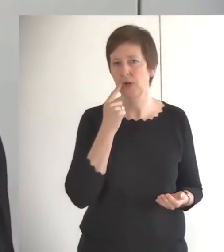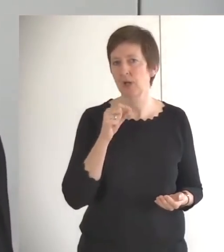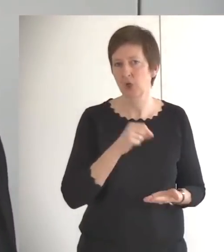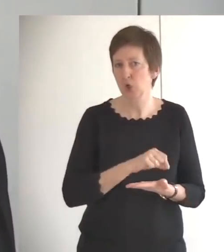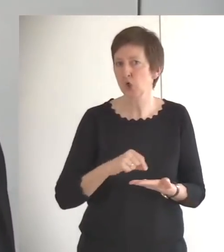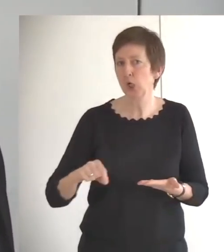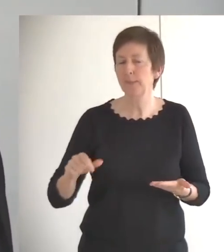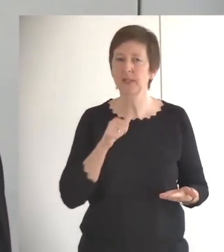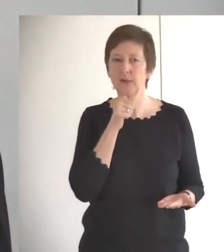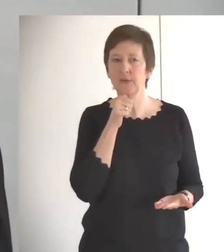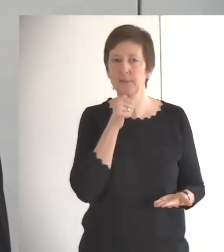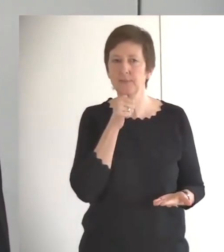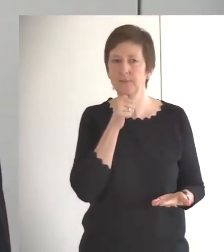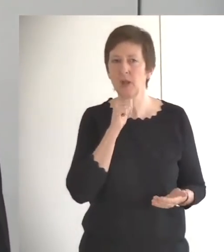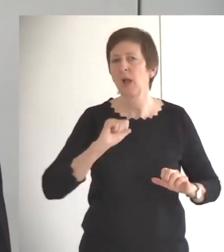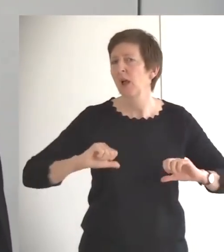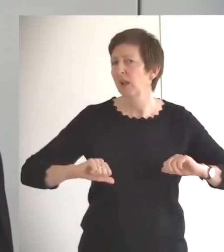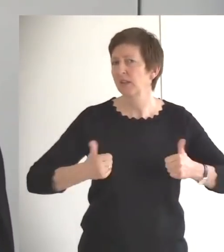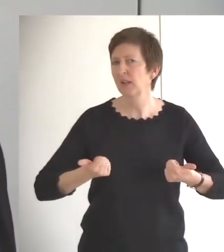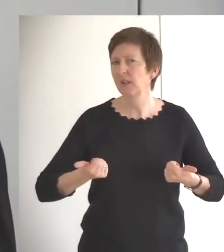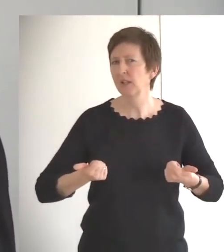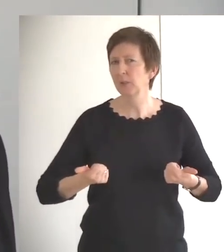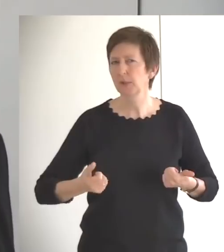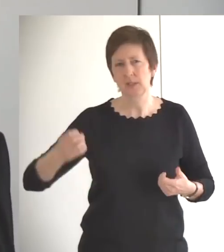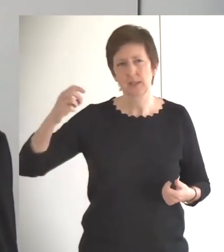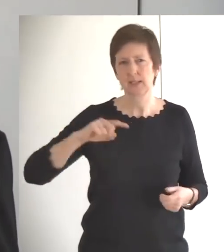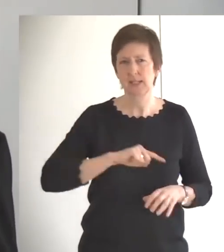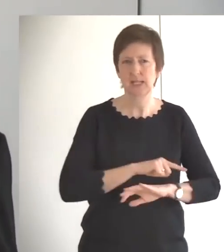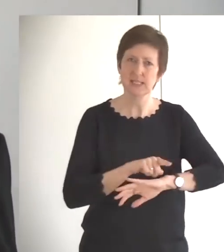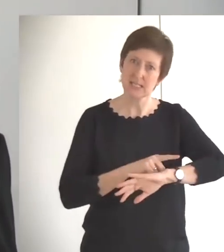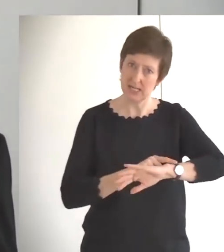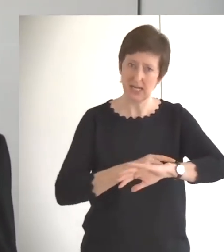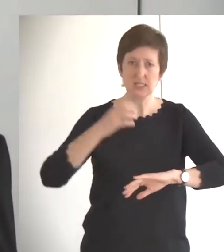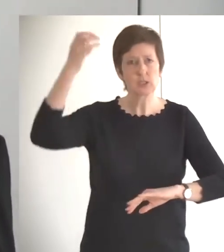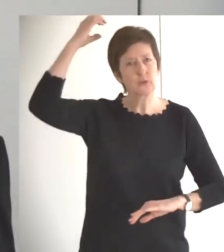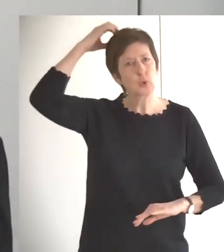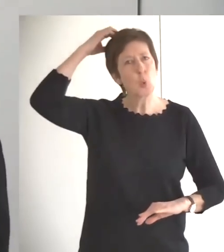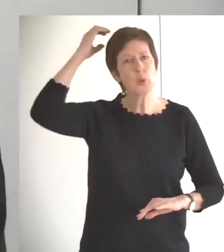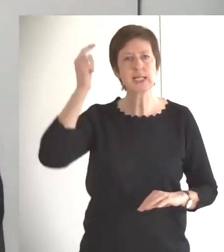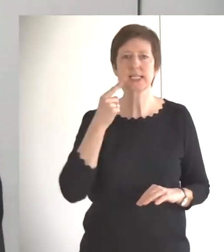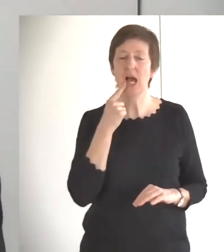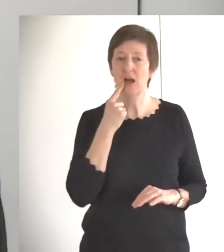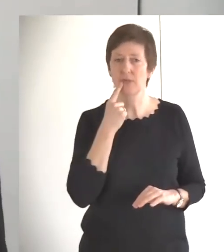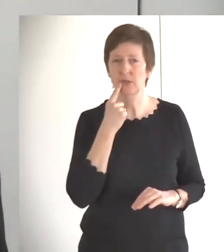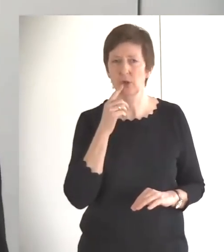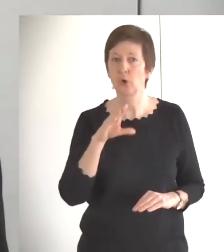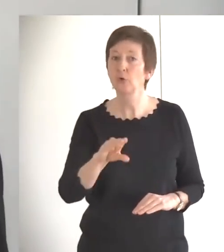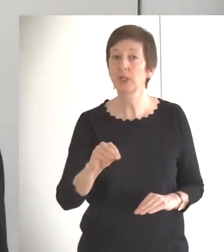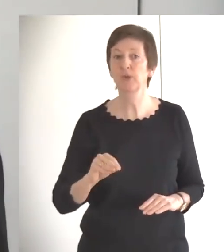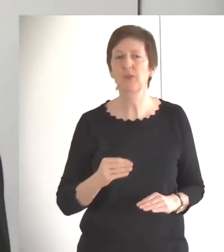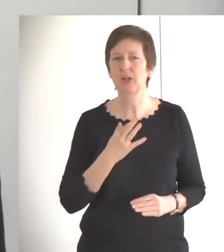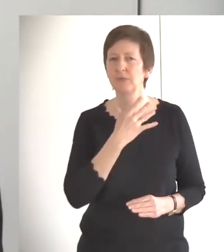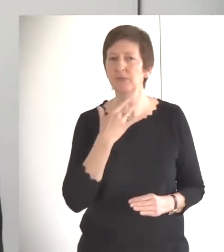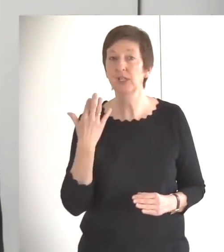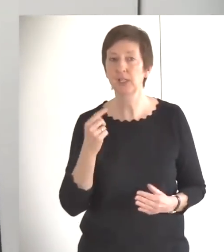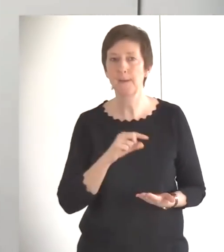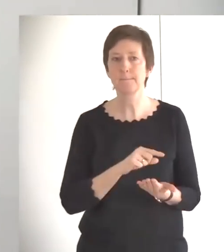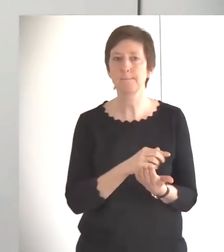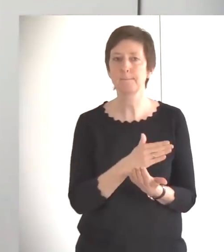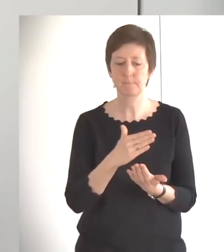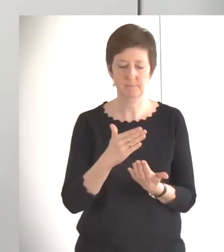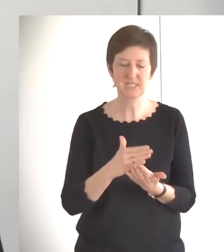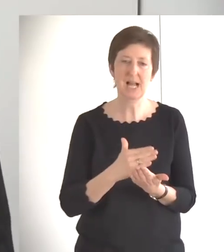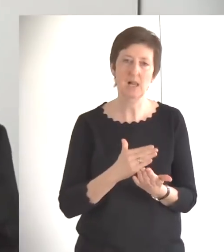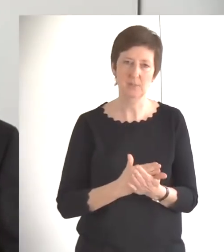lebte wohl auch so in etwa in der Zeit des Königs Davids, von dem wir ja auch eine Menge Psalm haben. Ja, ich finde das ganz interessant,